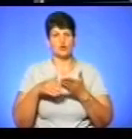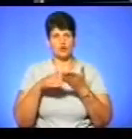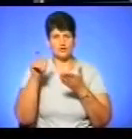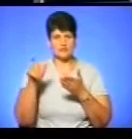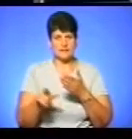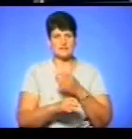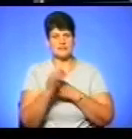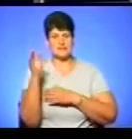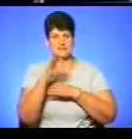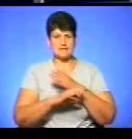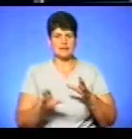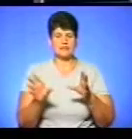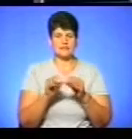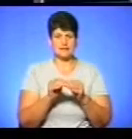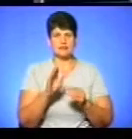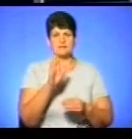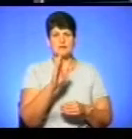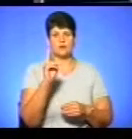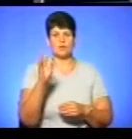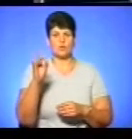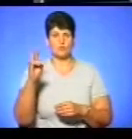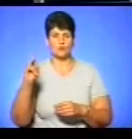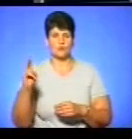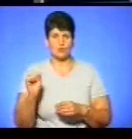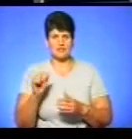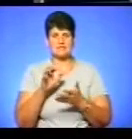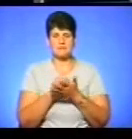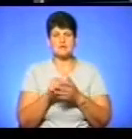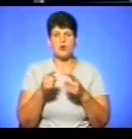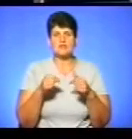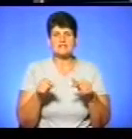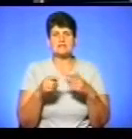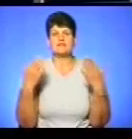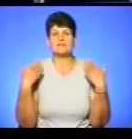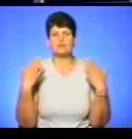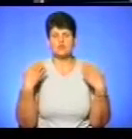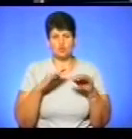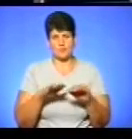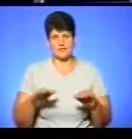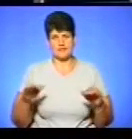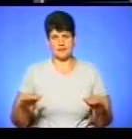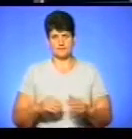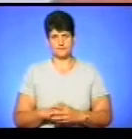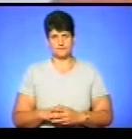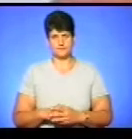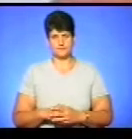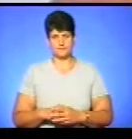Василь Конько, який зараз займається організацією відпочинку для дітей, тому інформацію передав нам телефоном.